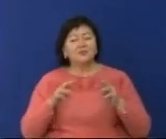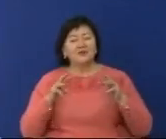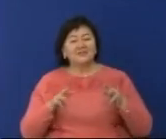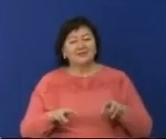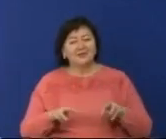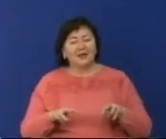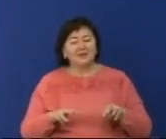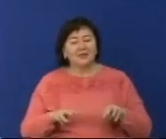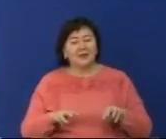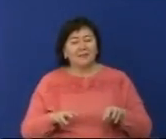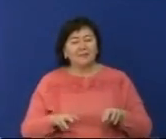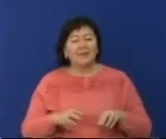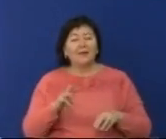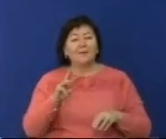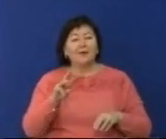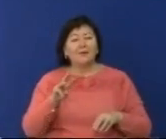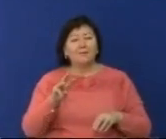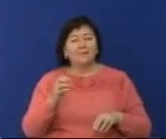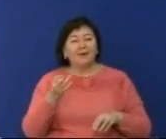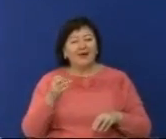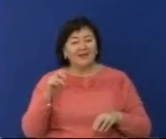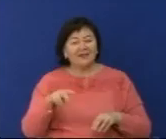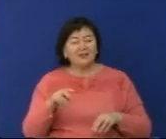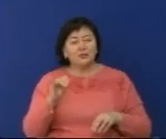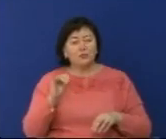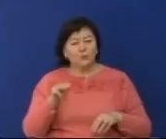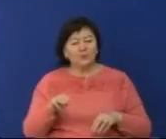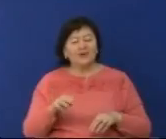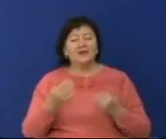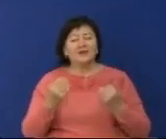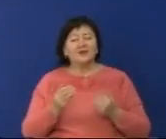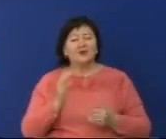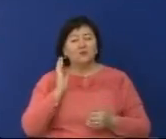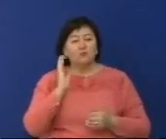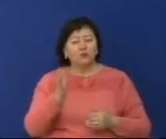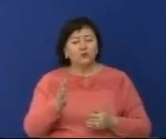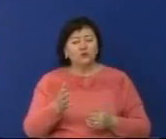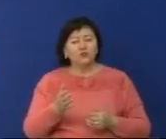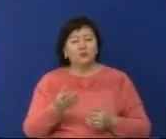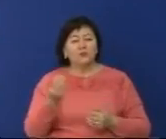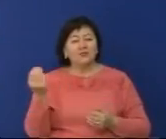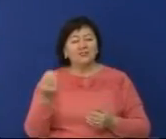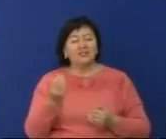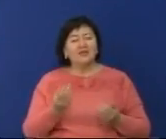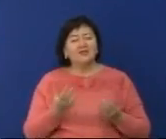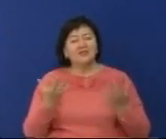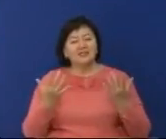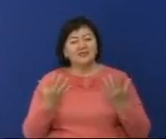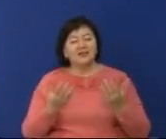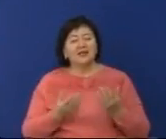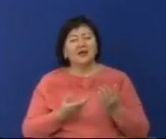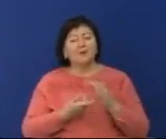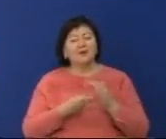және басатқарушы директор Майкл Уиртті қабылдады. Кездесуде мұнай саласындағы бір ғатар жобалар жайымен